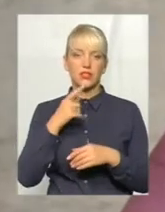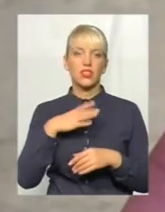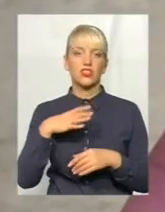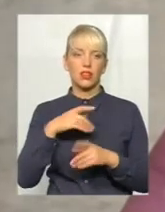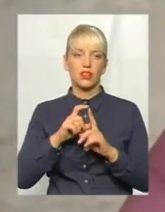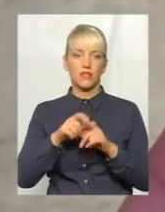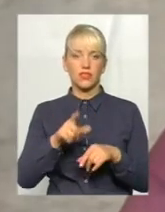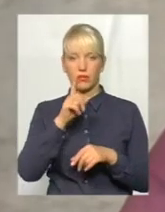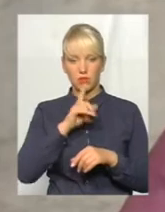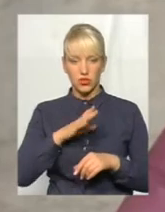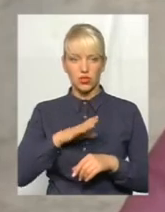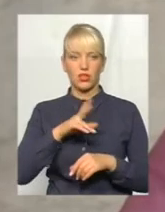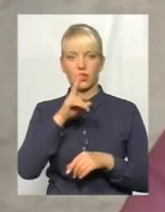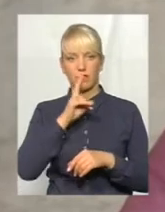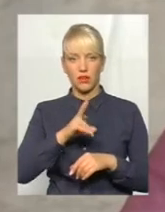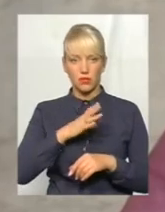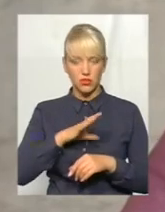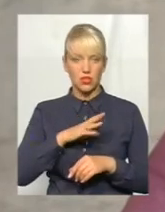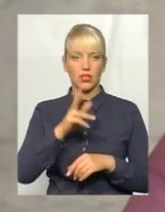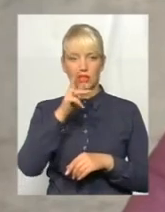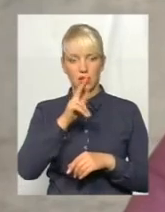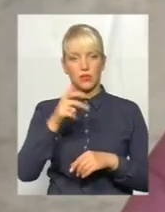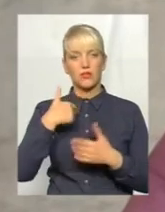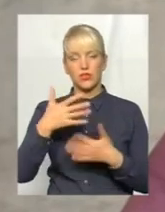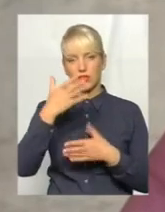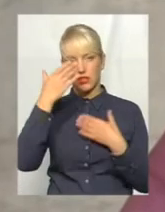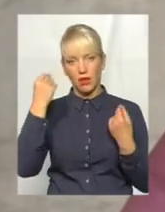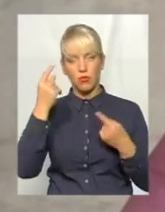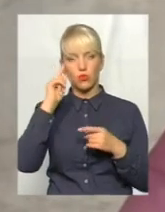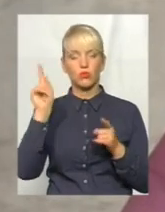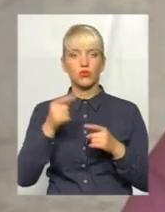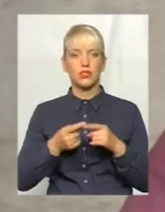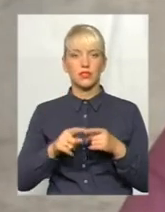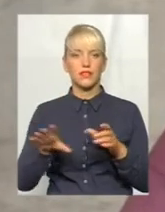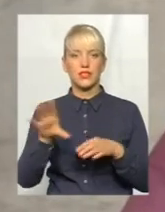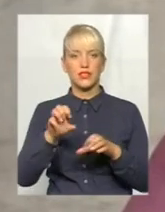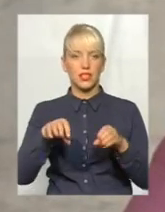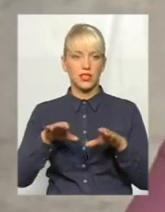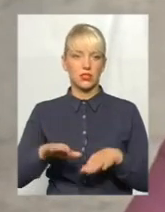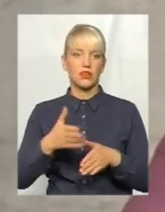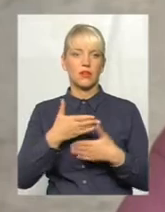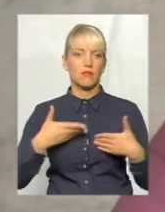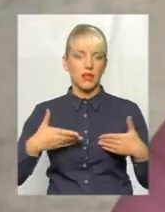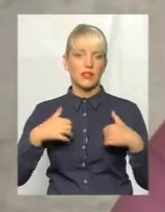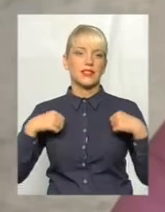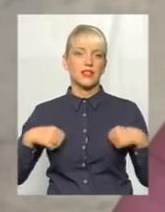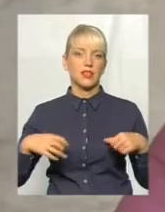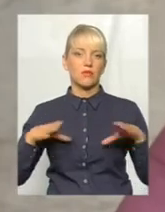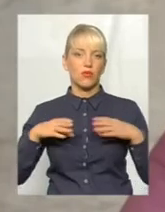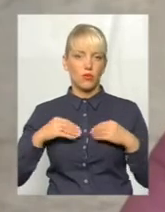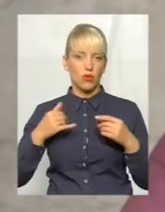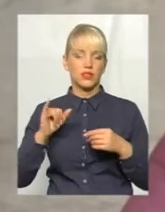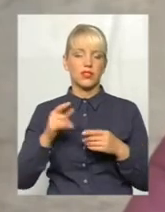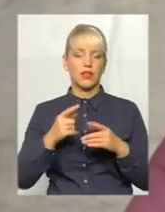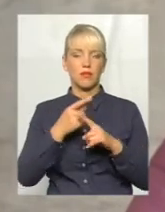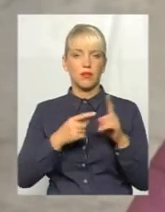два, три. Вже і забули про те, що думали, що це вже все рішено. І ми заспокоїлися. Проходить півроку,